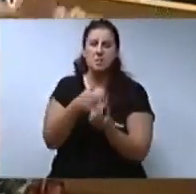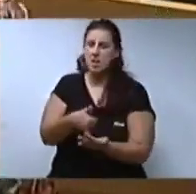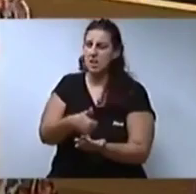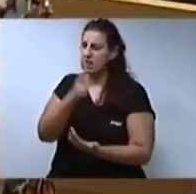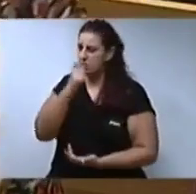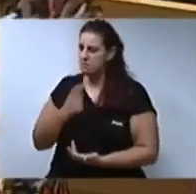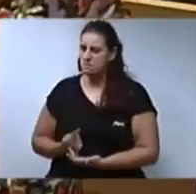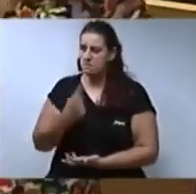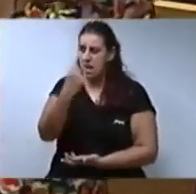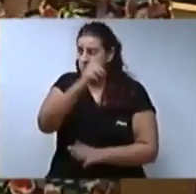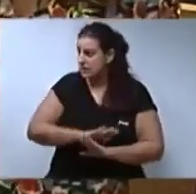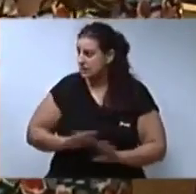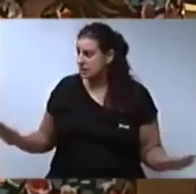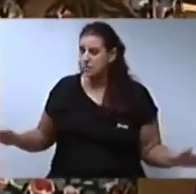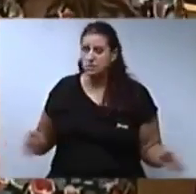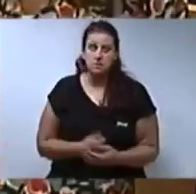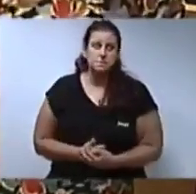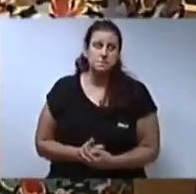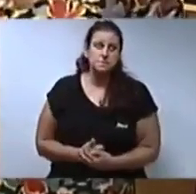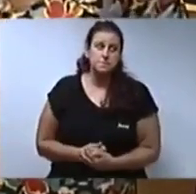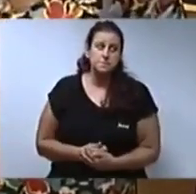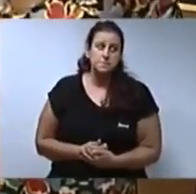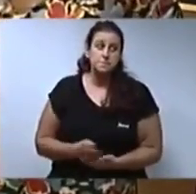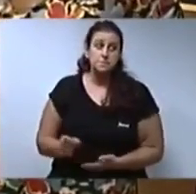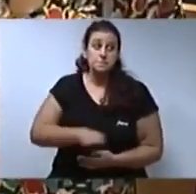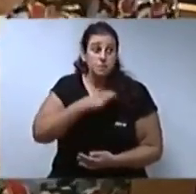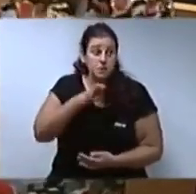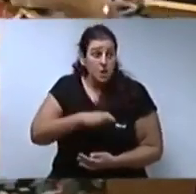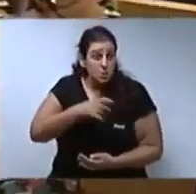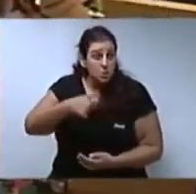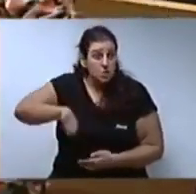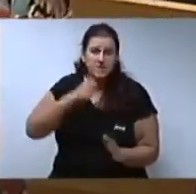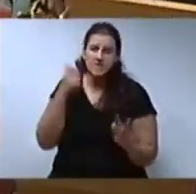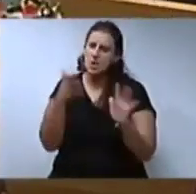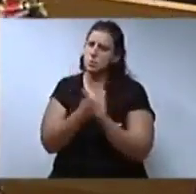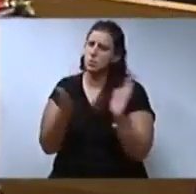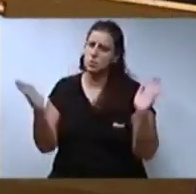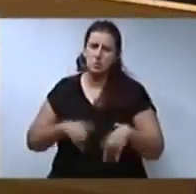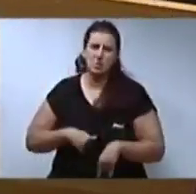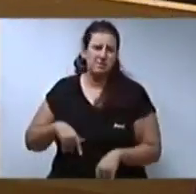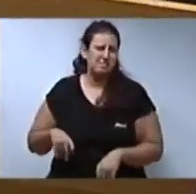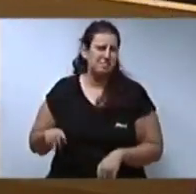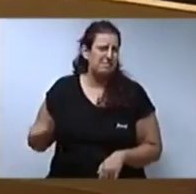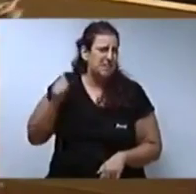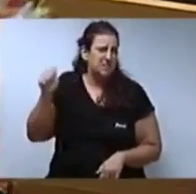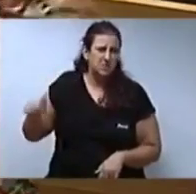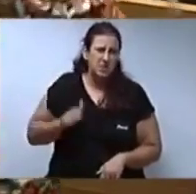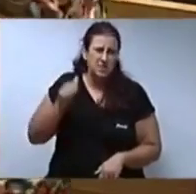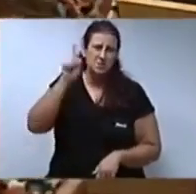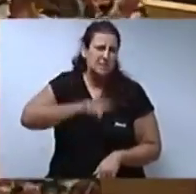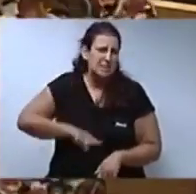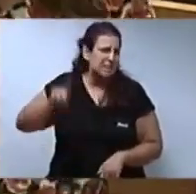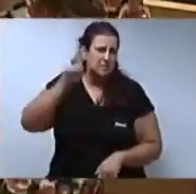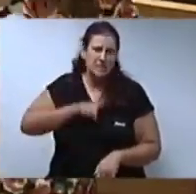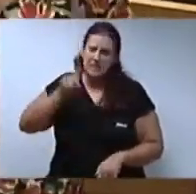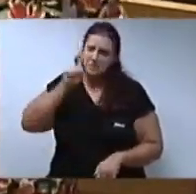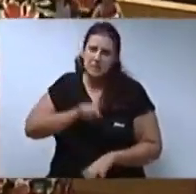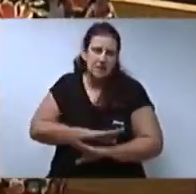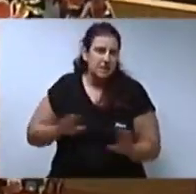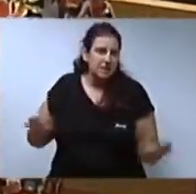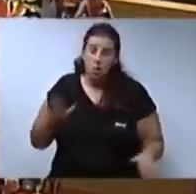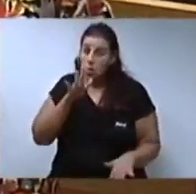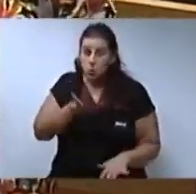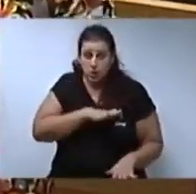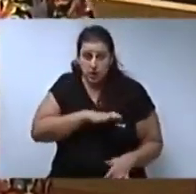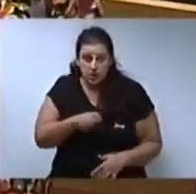solament aquelles que jo les diga. Vostès no tenen arguments. És todo falso, és todo falso, tot és falso, tot és falso. Vostès